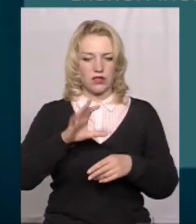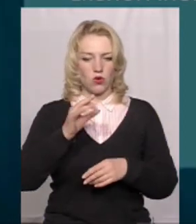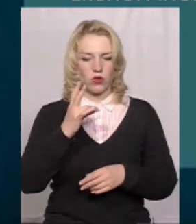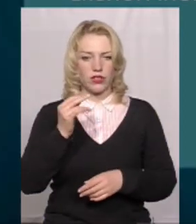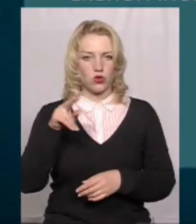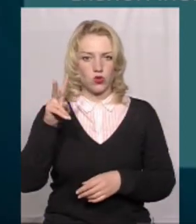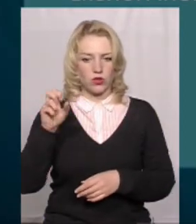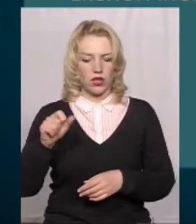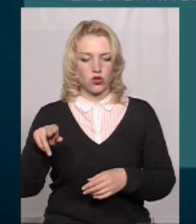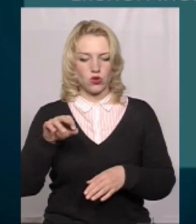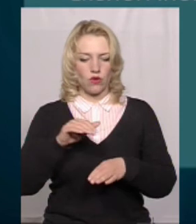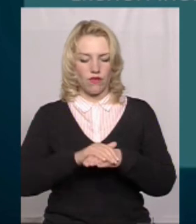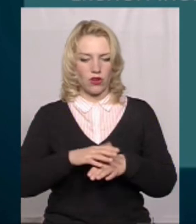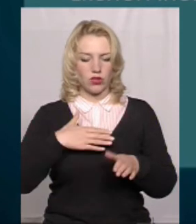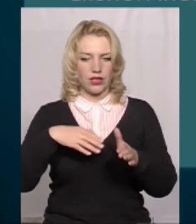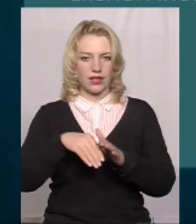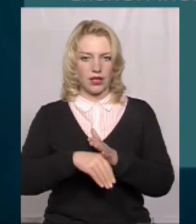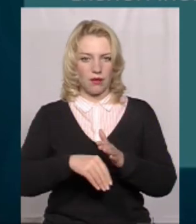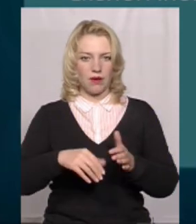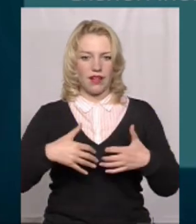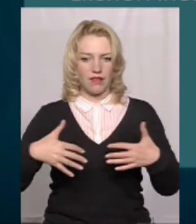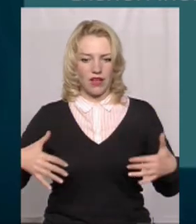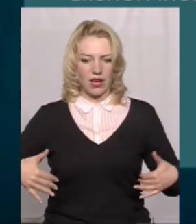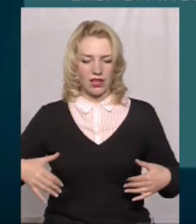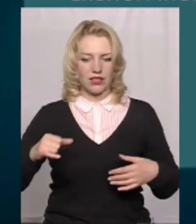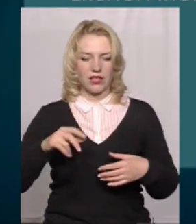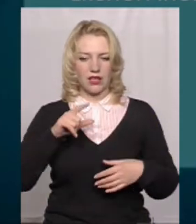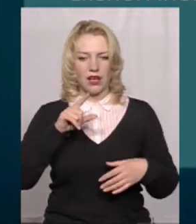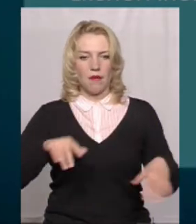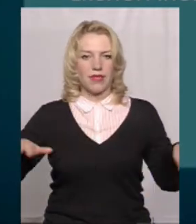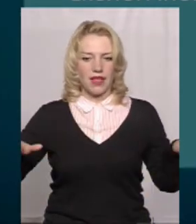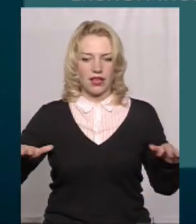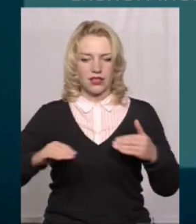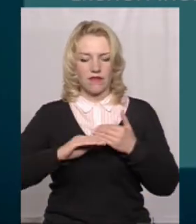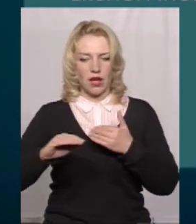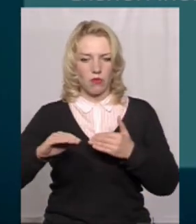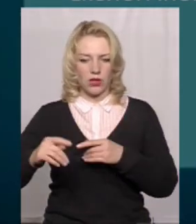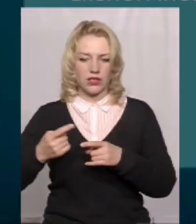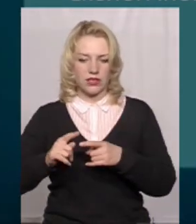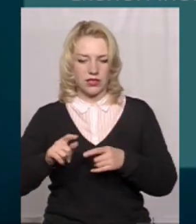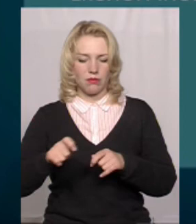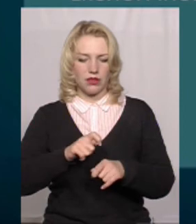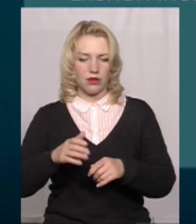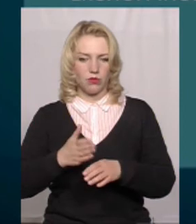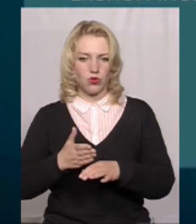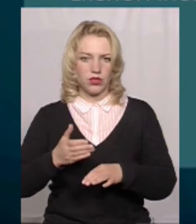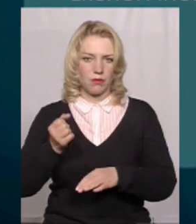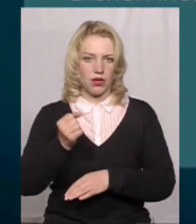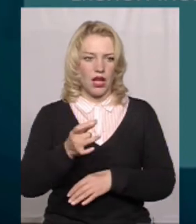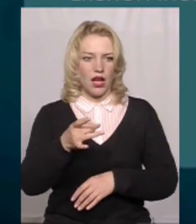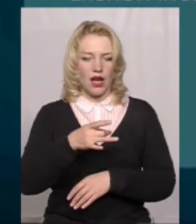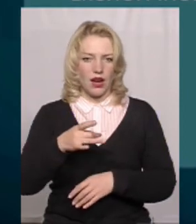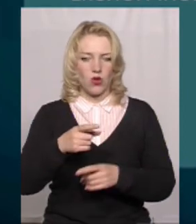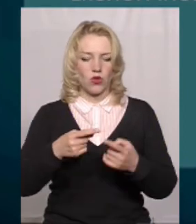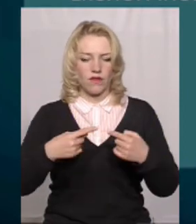факту гибелі на полях тварин та птахів. Дані матеріали будуть затримовані на районне відділення головного управління національної